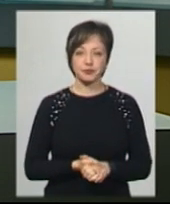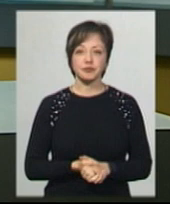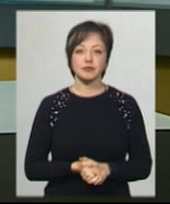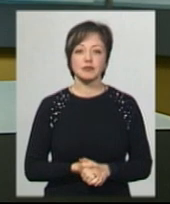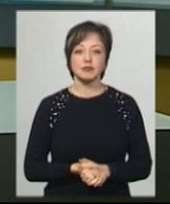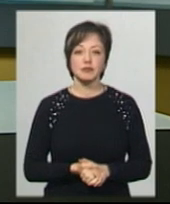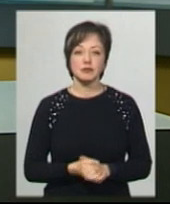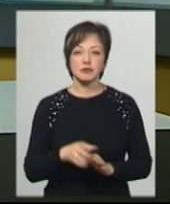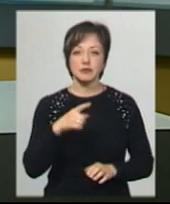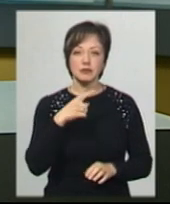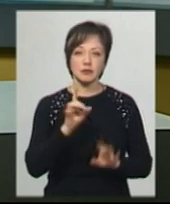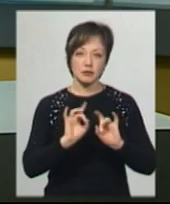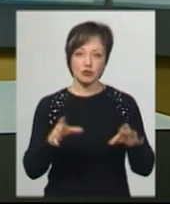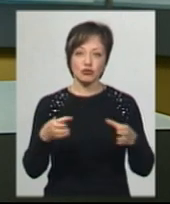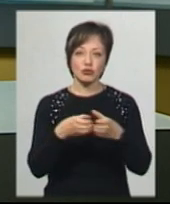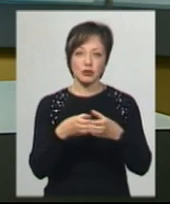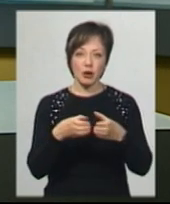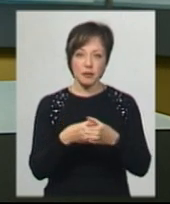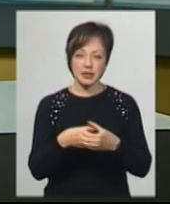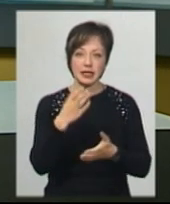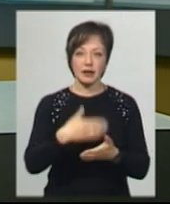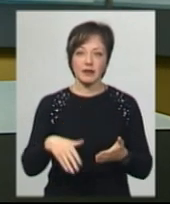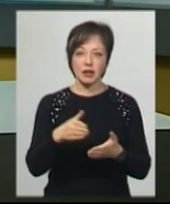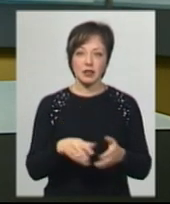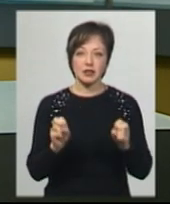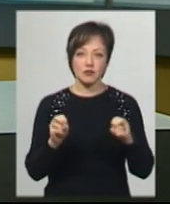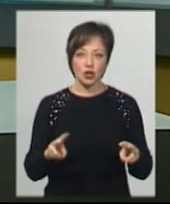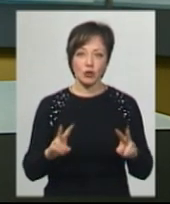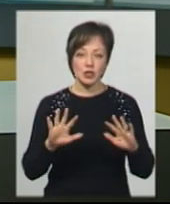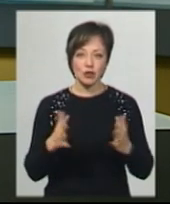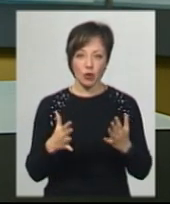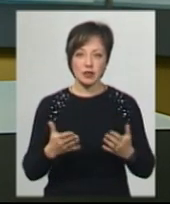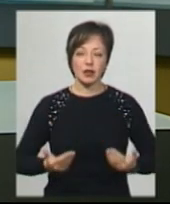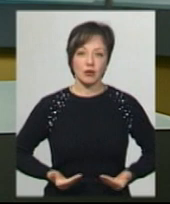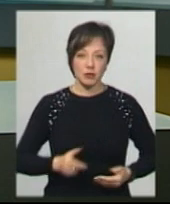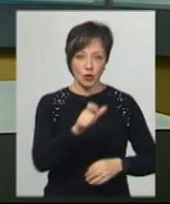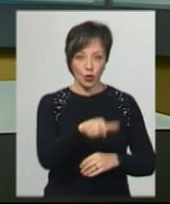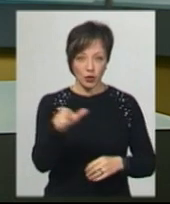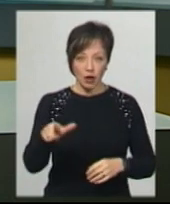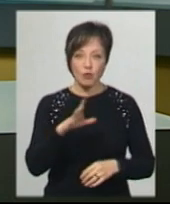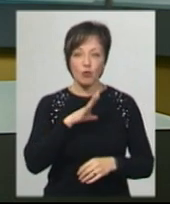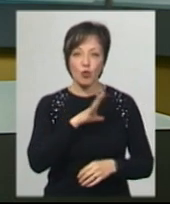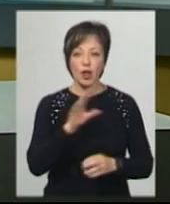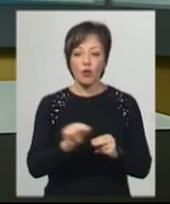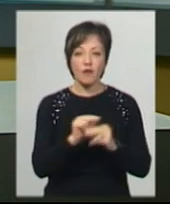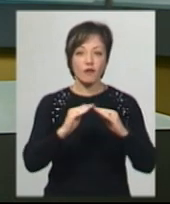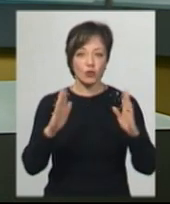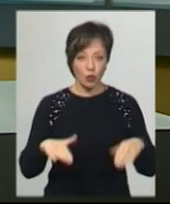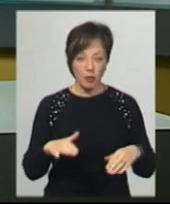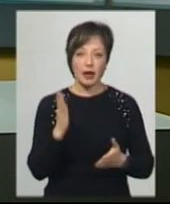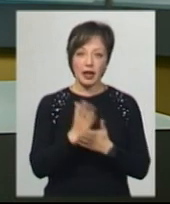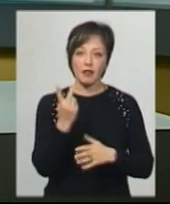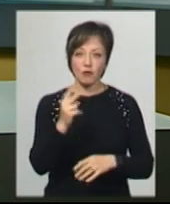посиланням на штаб з ліквідації надзвичайної ситуації. Це мешканці Хмельницького, які лікувалися амбулаторно. Серед них – двоє